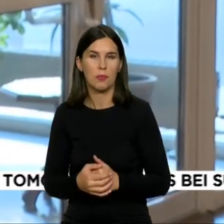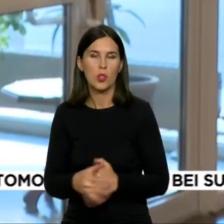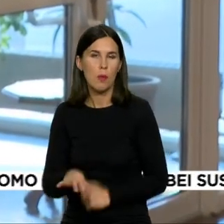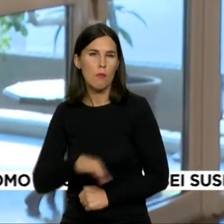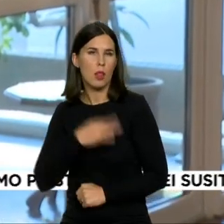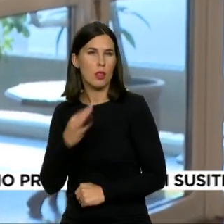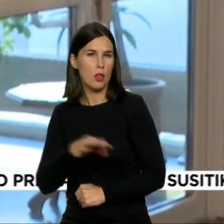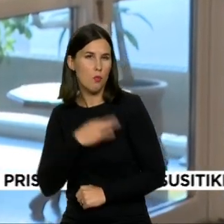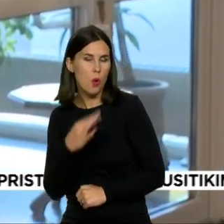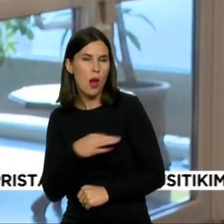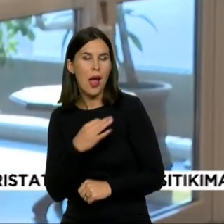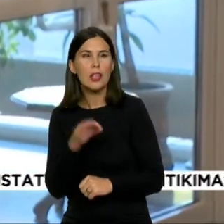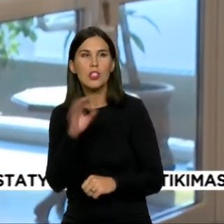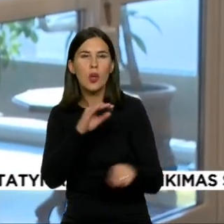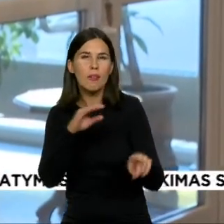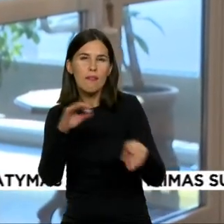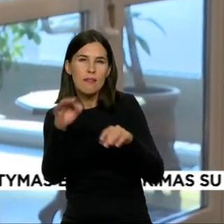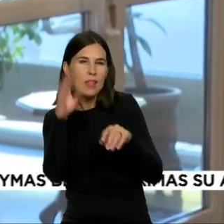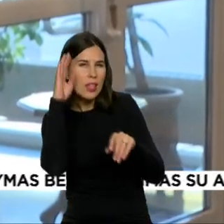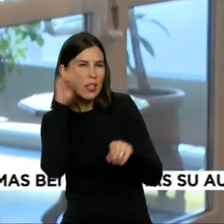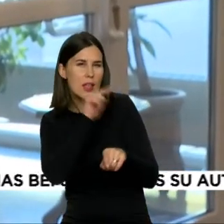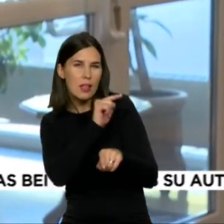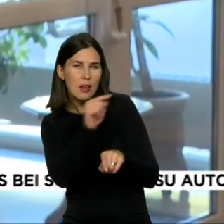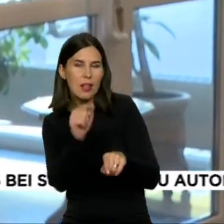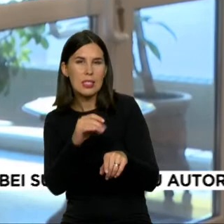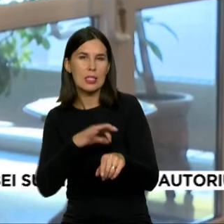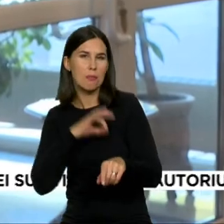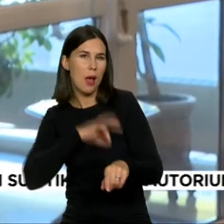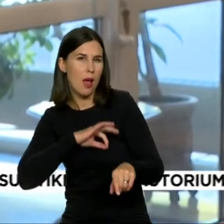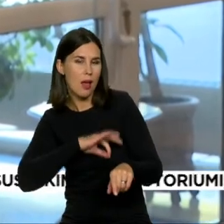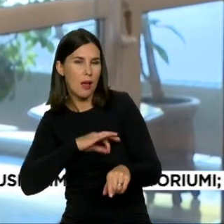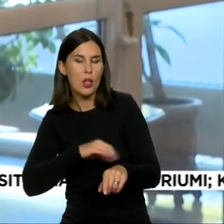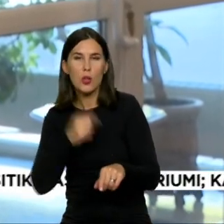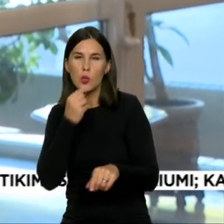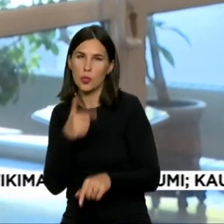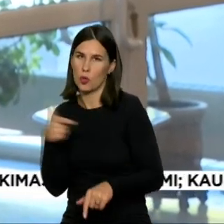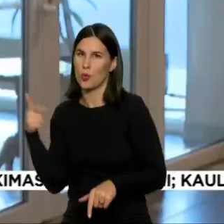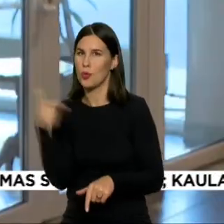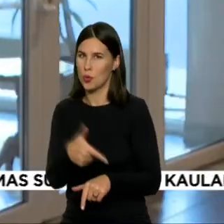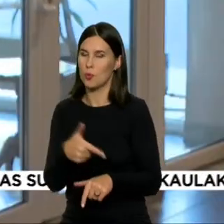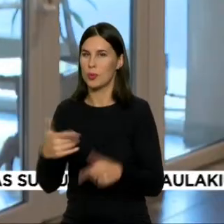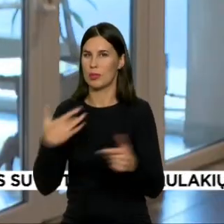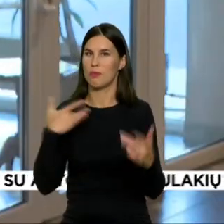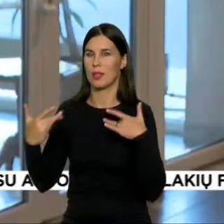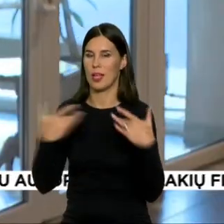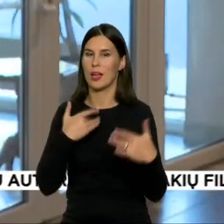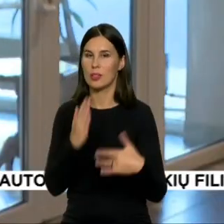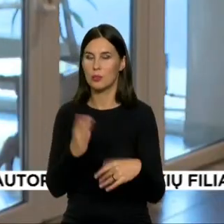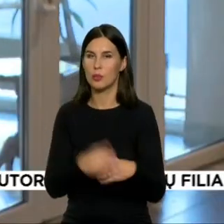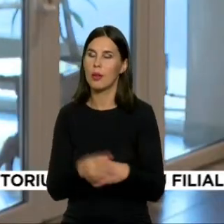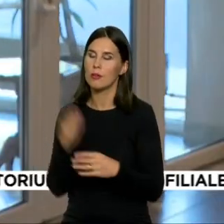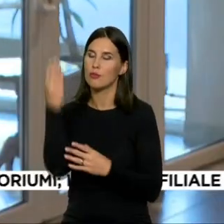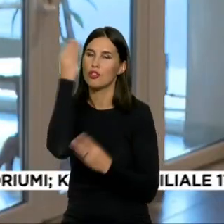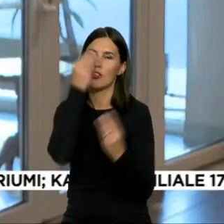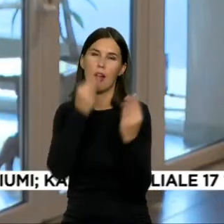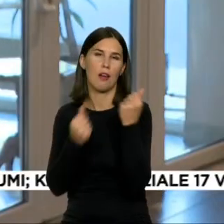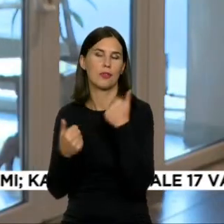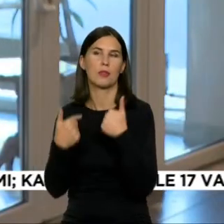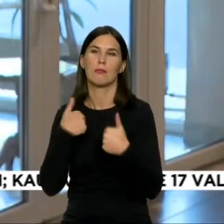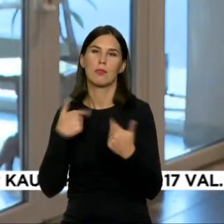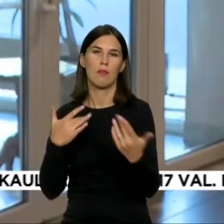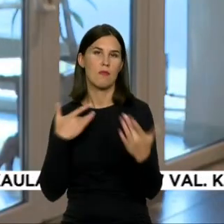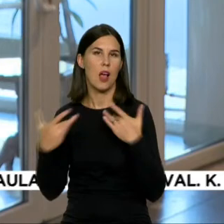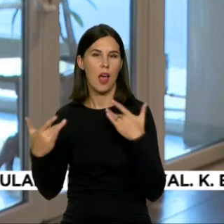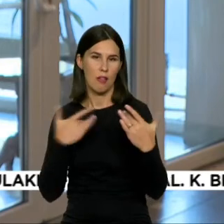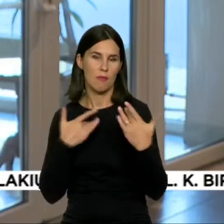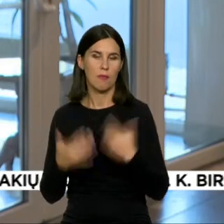ar ne, vyrais. Ir tiesiog, na, jisai toksai grubesnis labiau bus žavus šis vaidmonės, daugiau